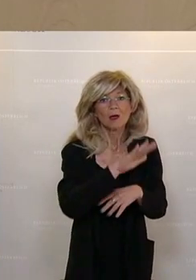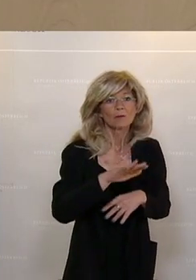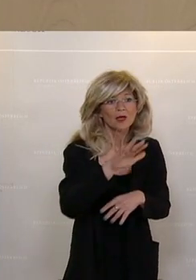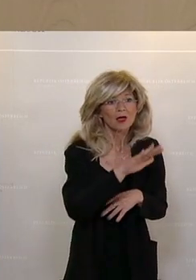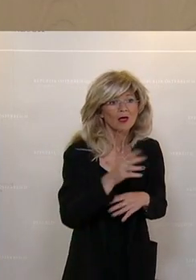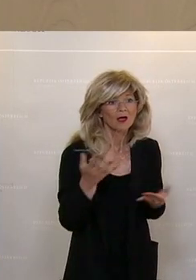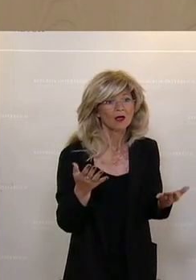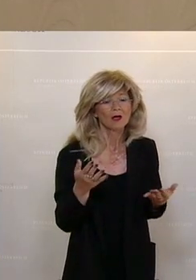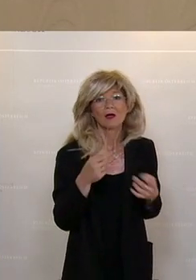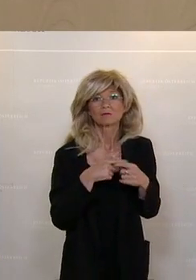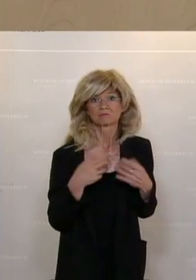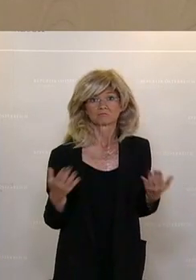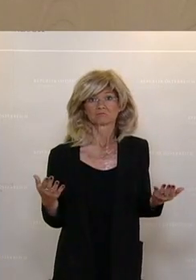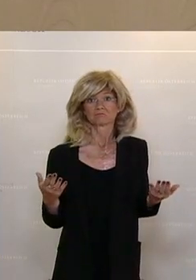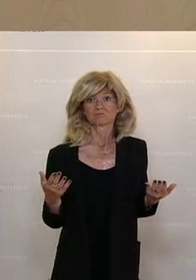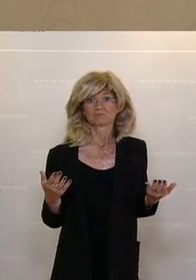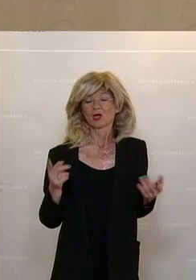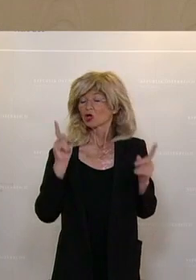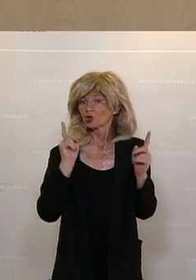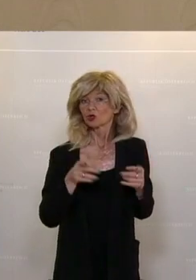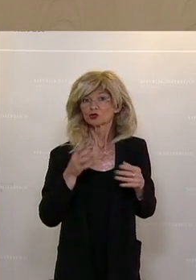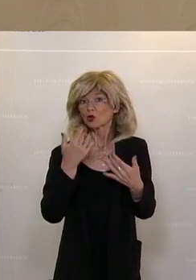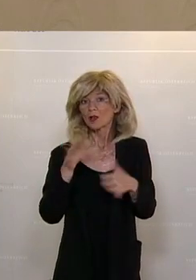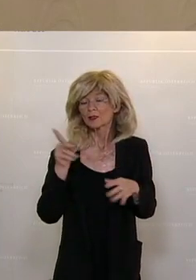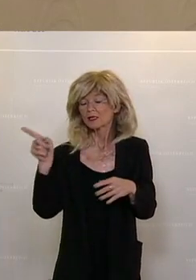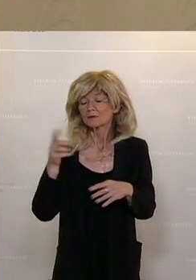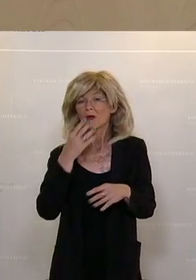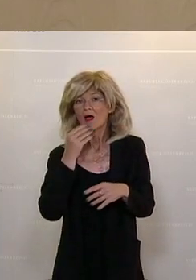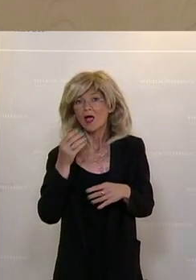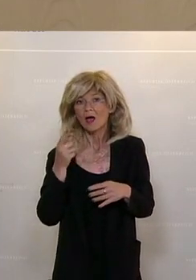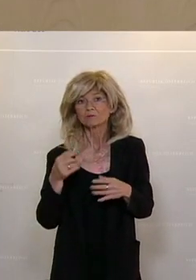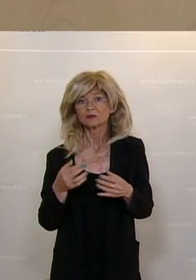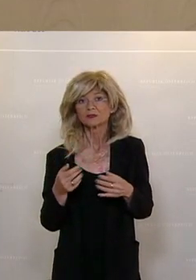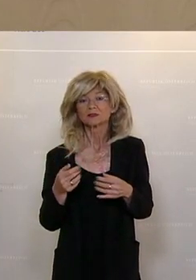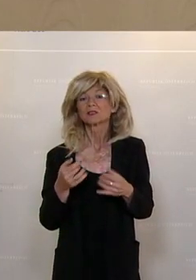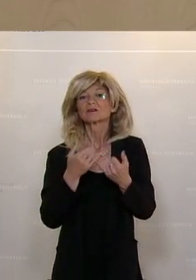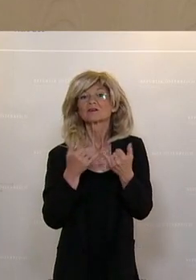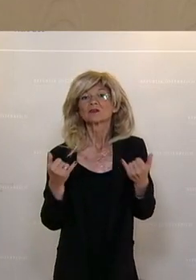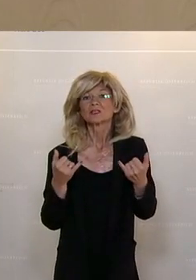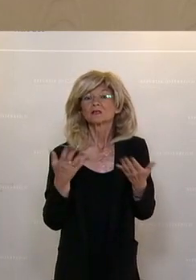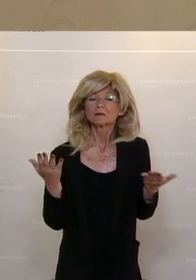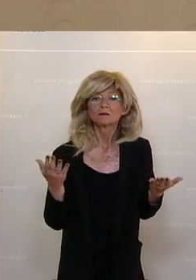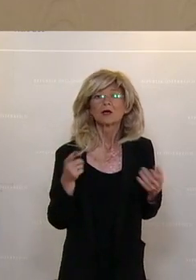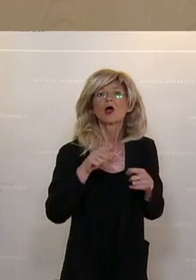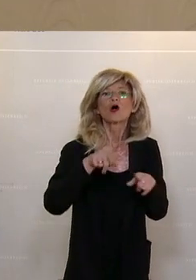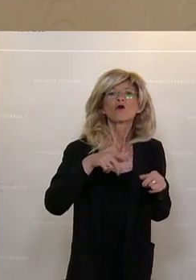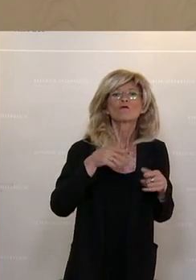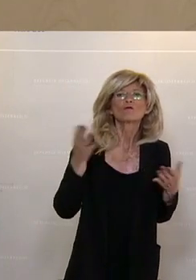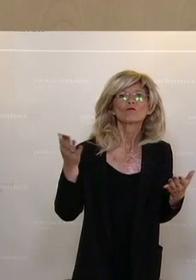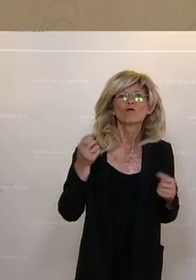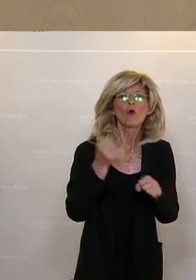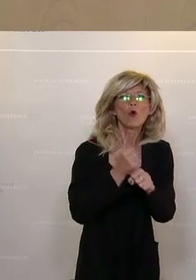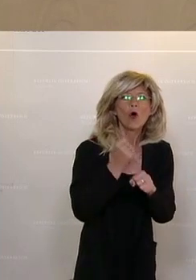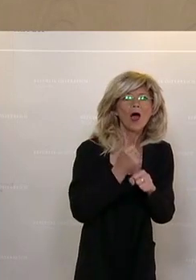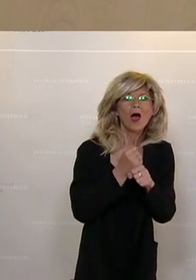Winter nicht mehr eintreten? Wo ist denn die Verbesserung der Arbeitsbedingungen für die Menschen in diesen Branchen? Wo ist denn